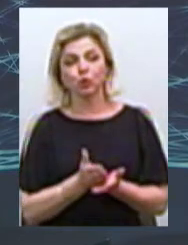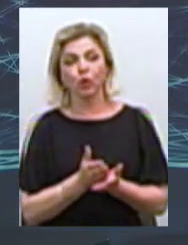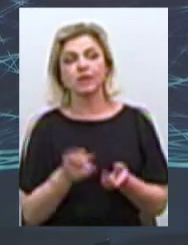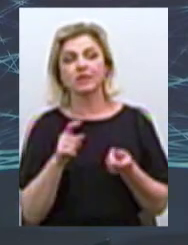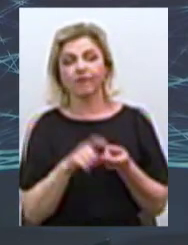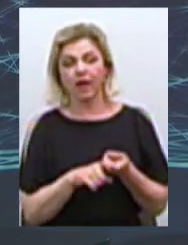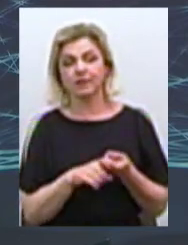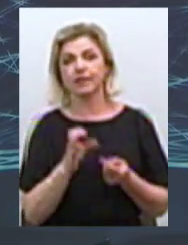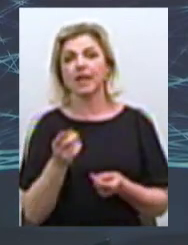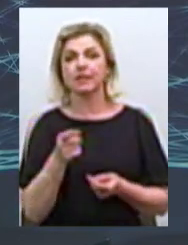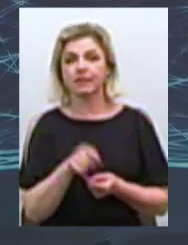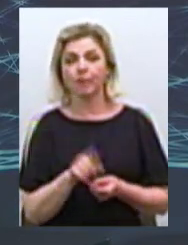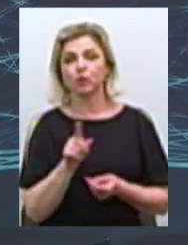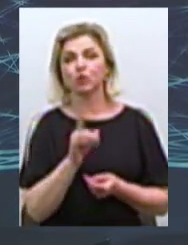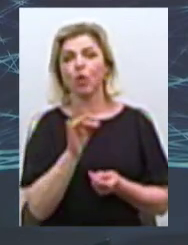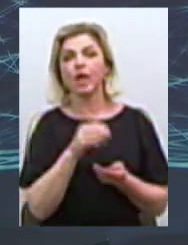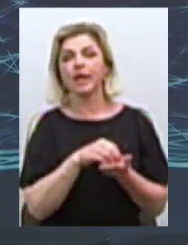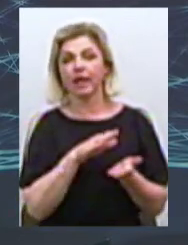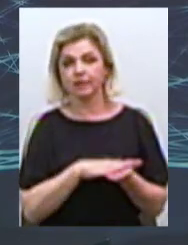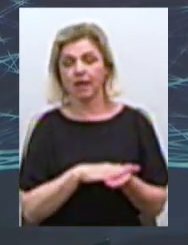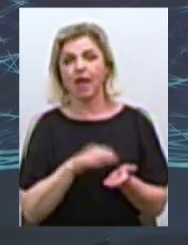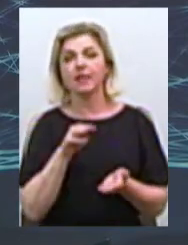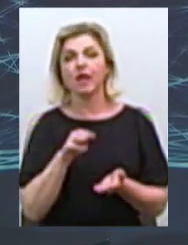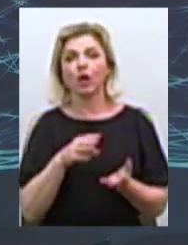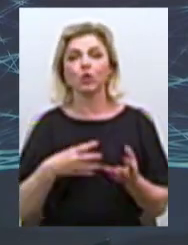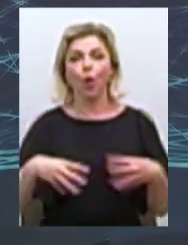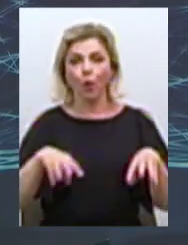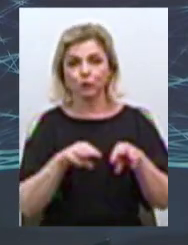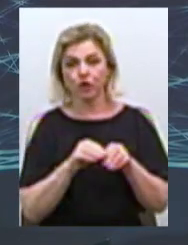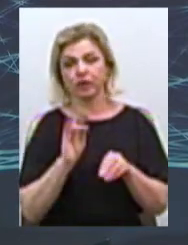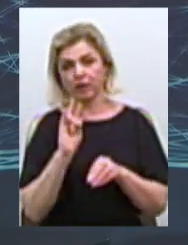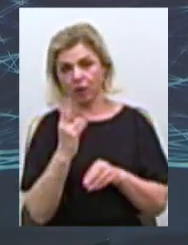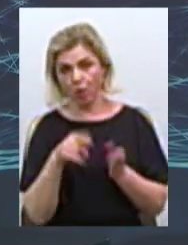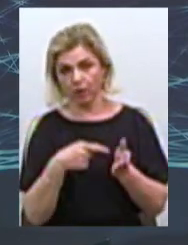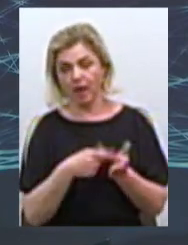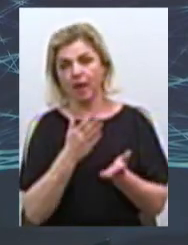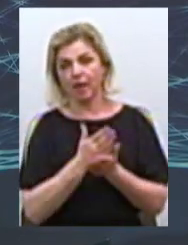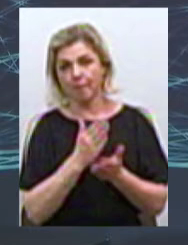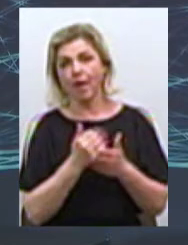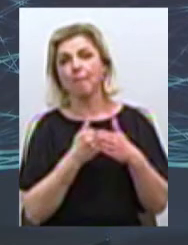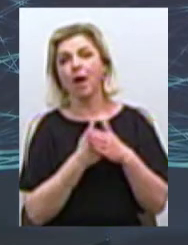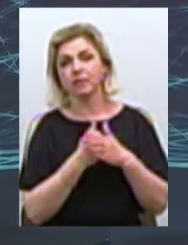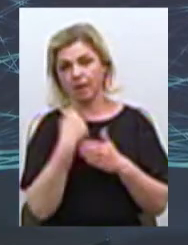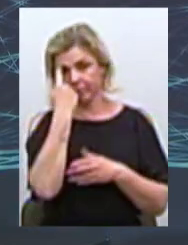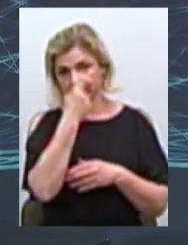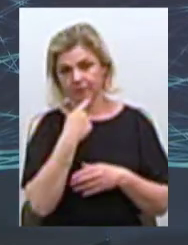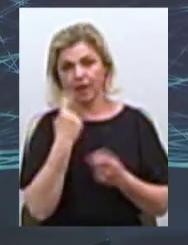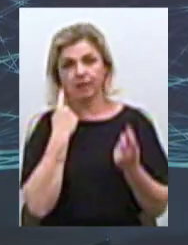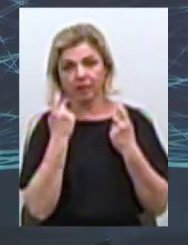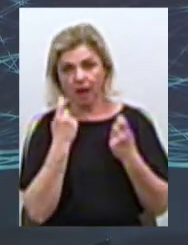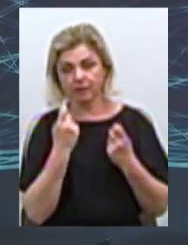зв'язана с тем, що реєстр територіальної общини города Ніколаєва є база персональних данних. Тому,